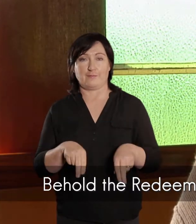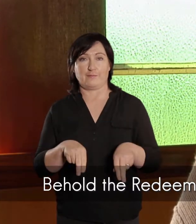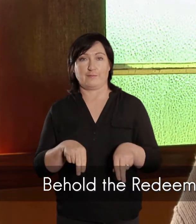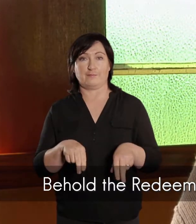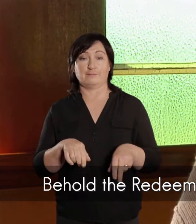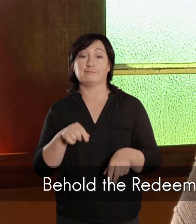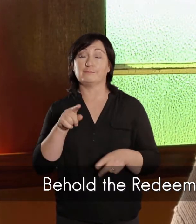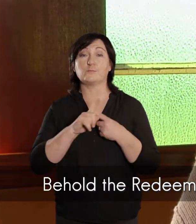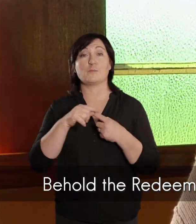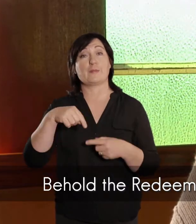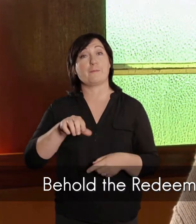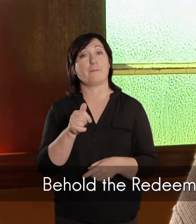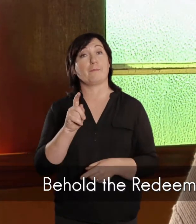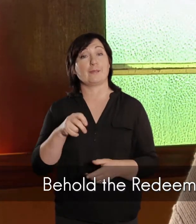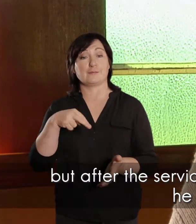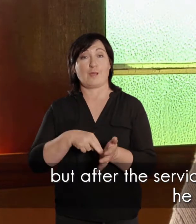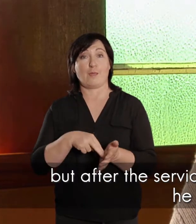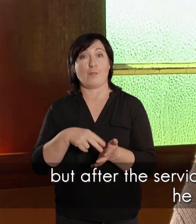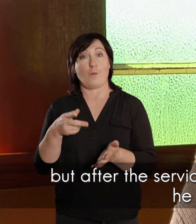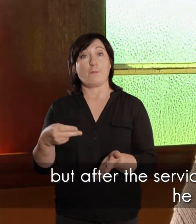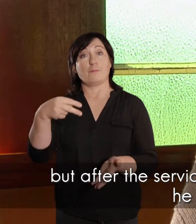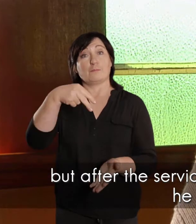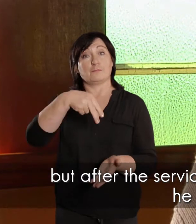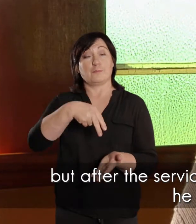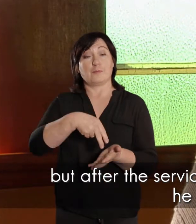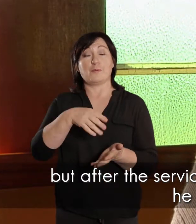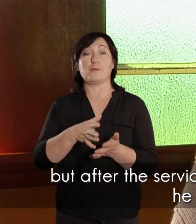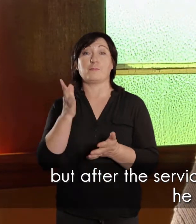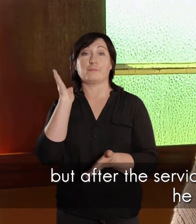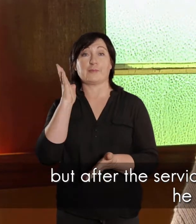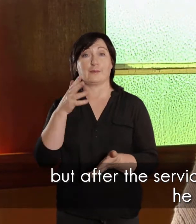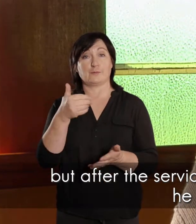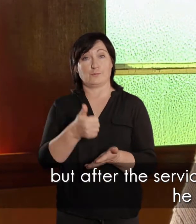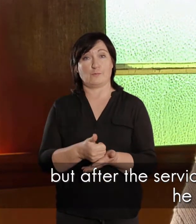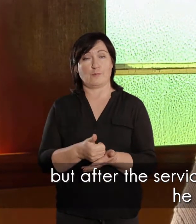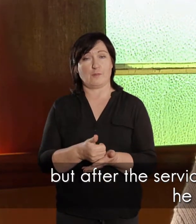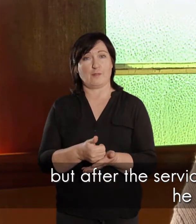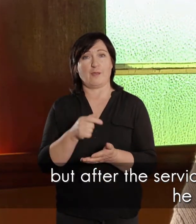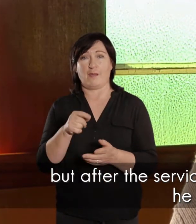gestaan en het geheil maar na die dienst toe vry nog die koer moet het weersing